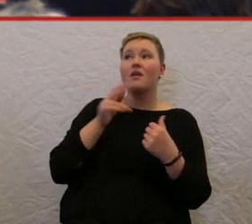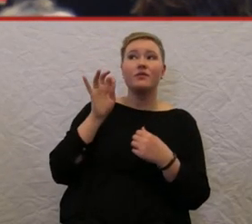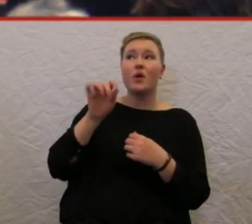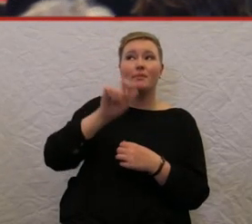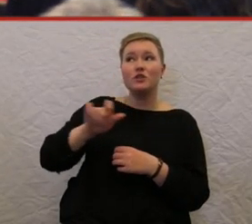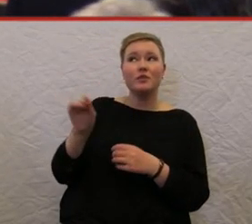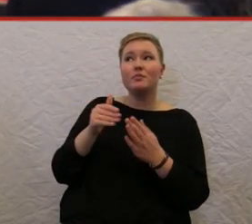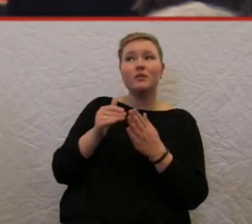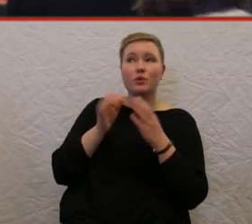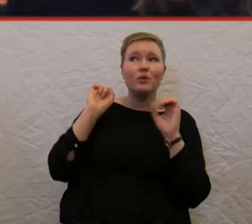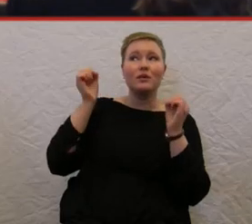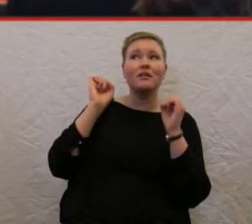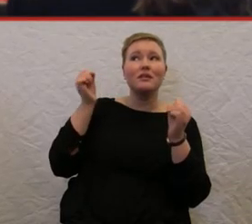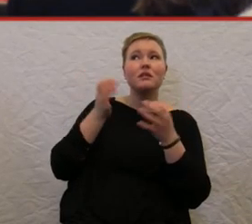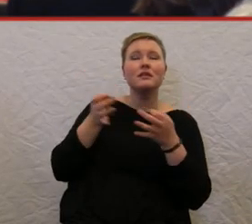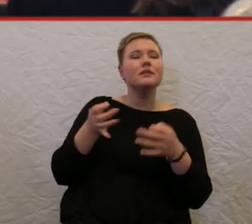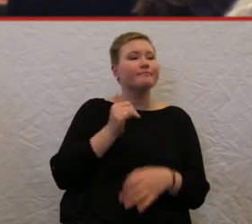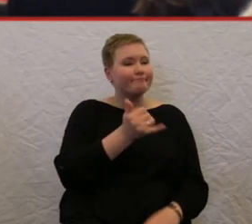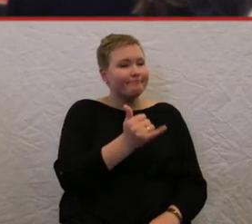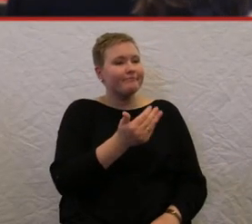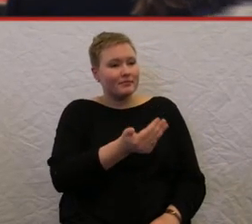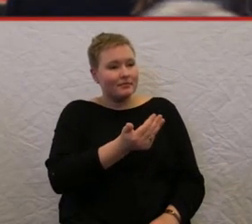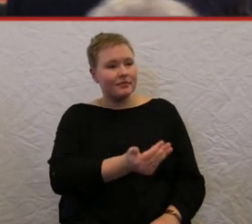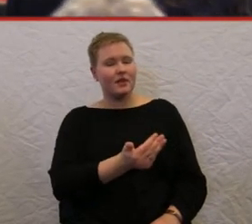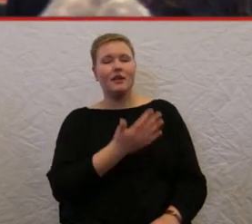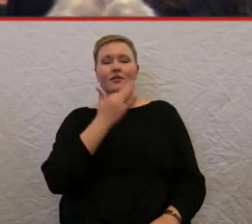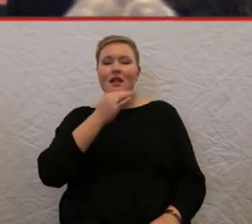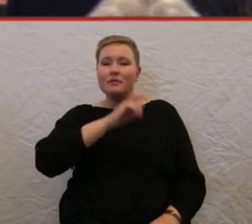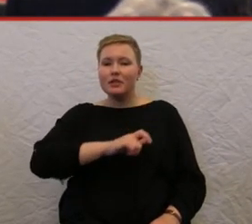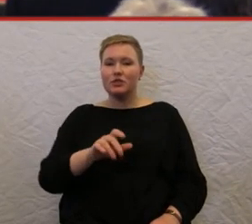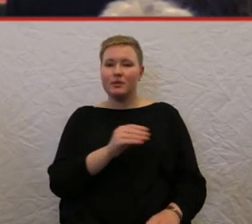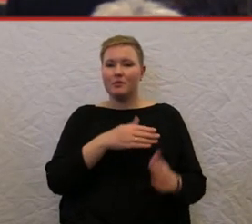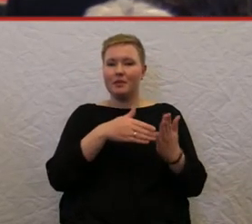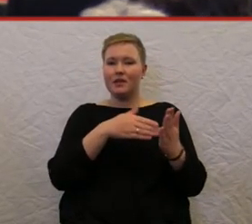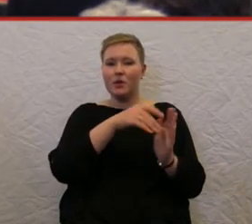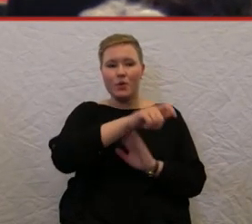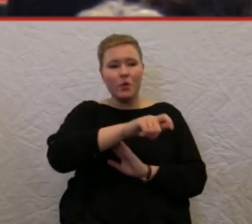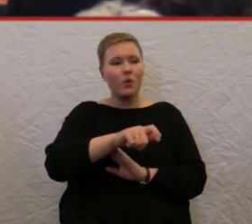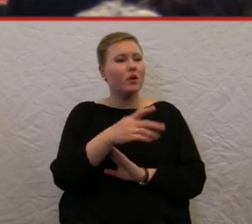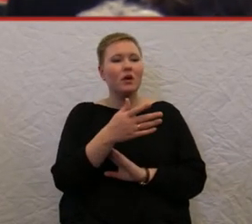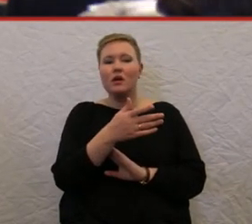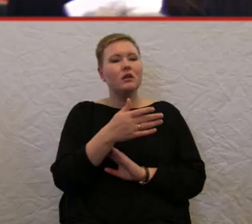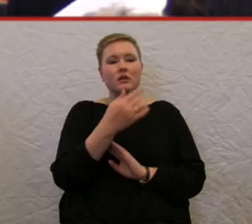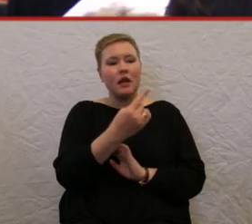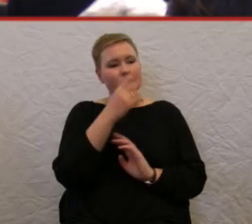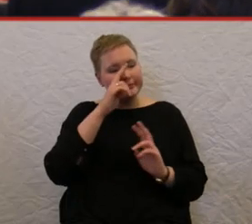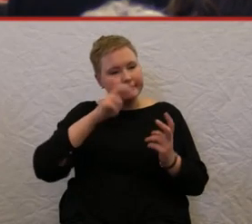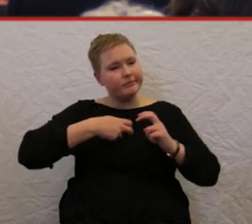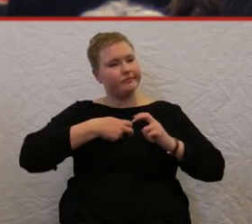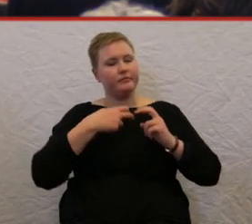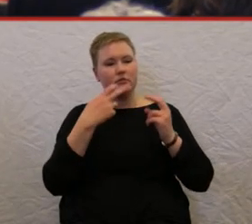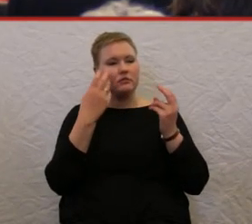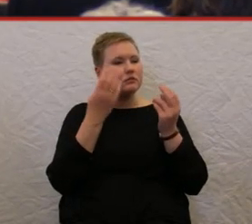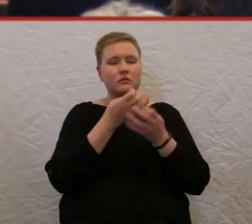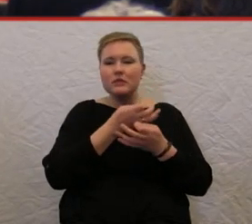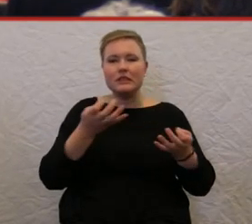Ja, genau, das ist so, weil viele Behinderte sich auch selber mit ihrer Behinderung nicht auseinandersetzen oder nicht